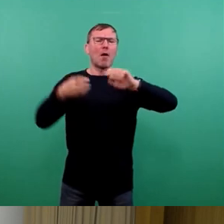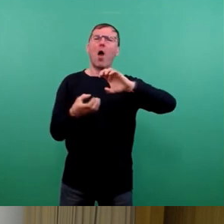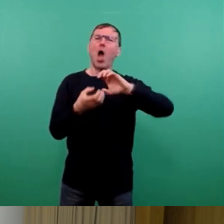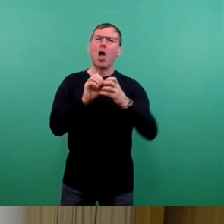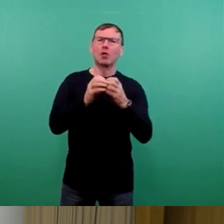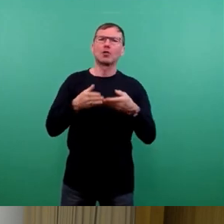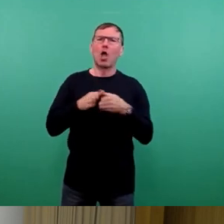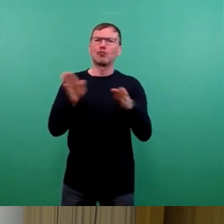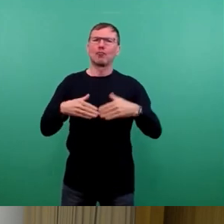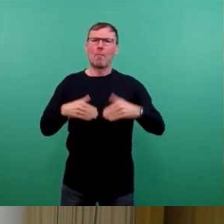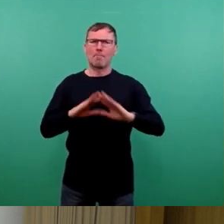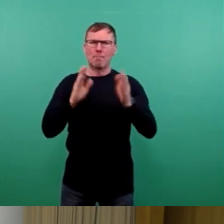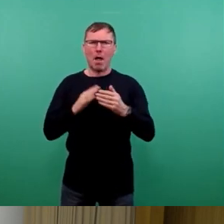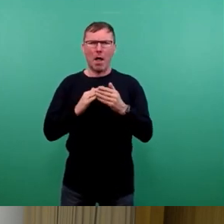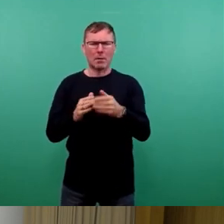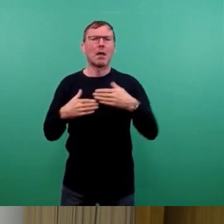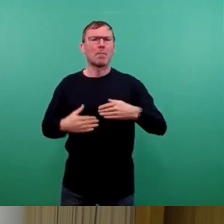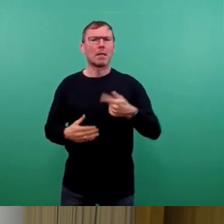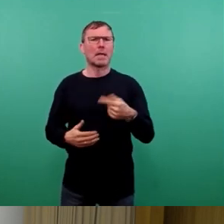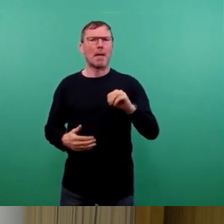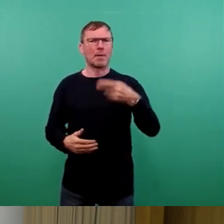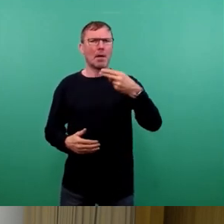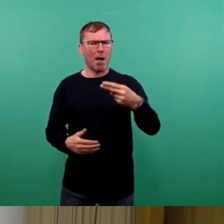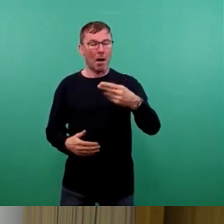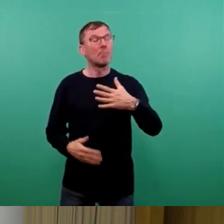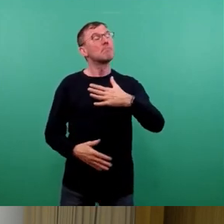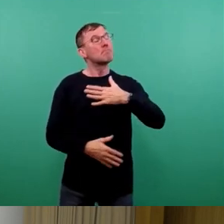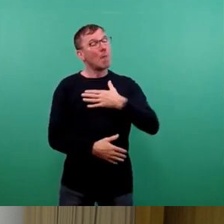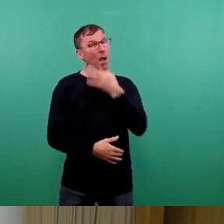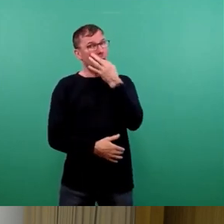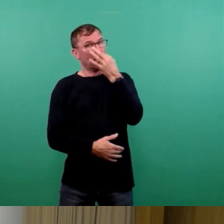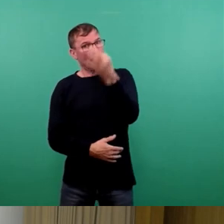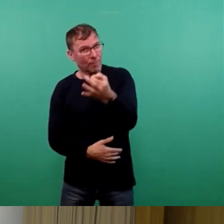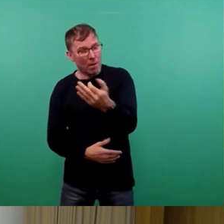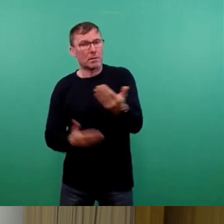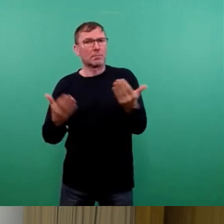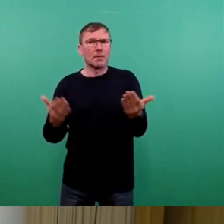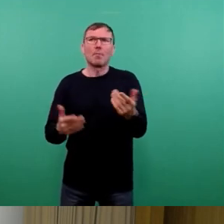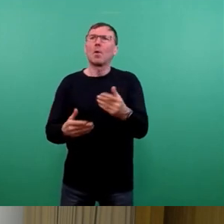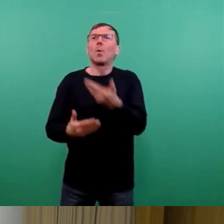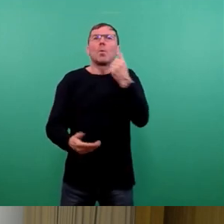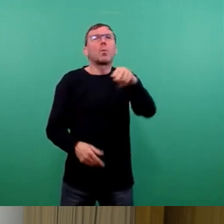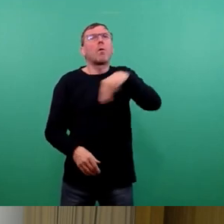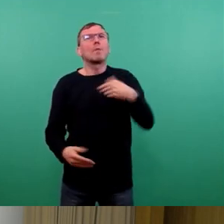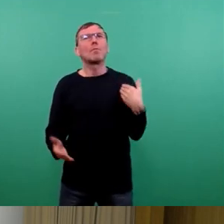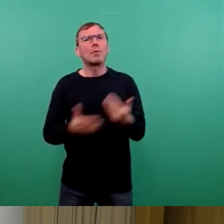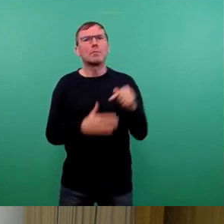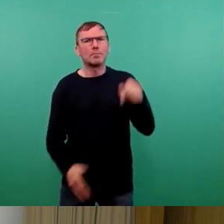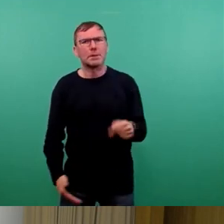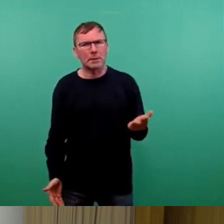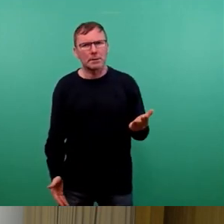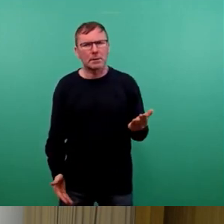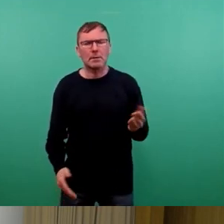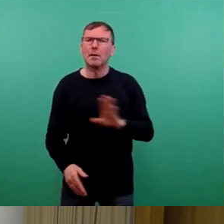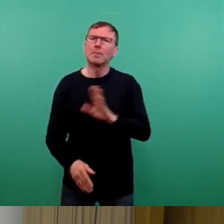und zur Bäder GmbH. Meine Fragen, die ich stellen wollte, sind dabei noch nicht beantwortet worden. Bis Mitte